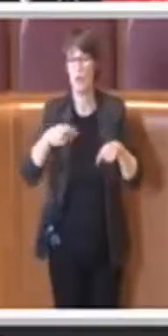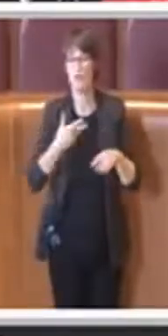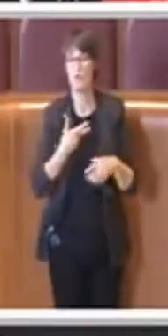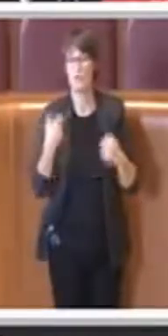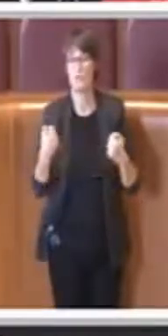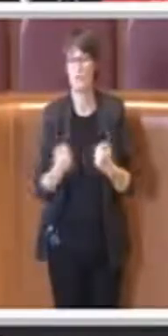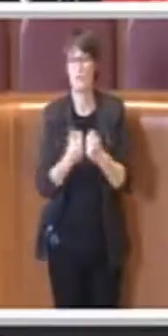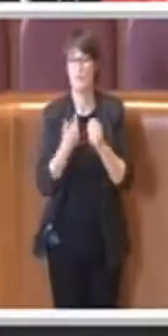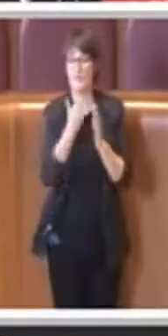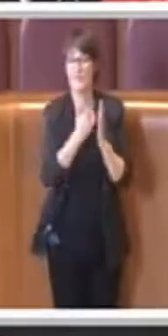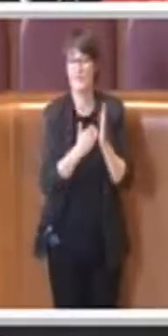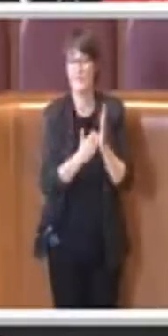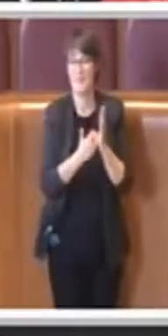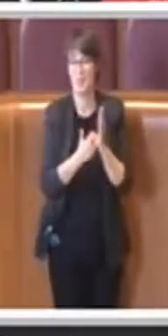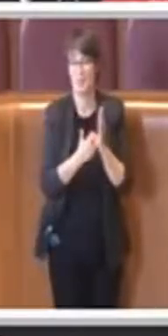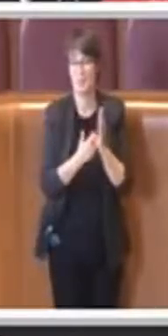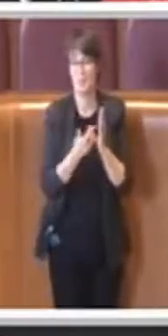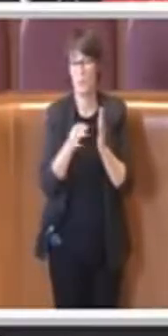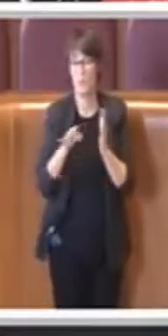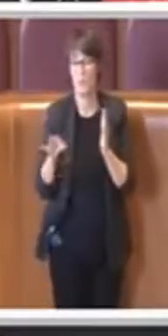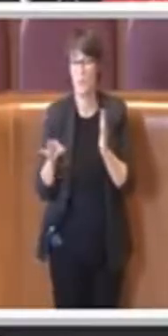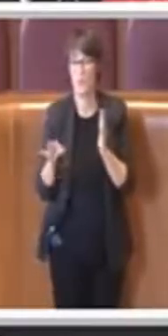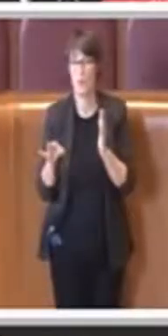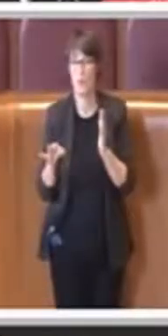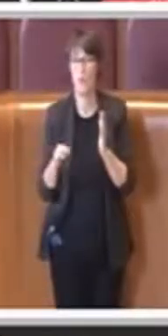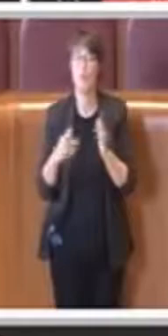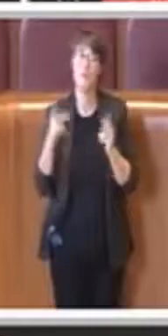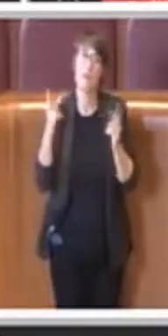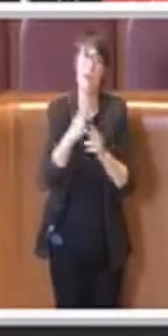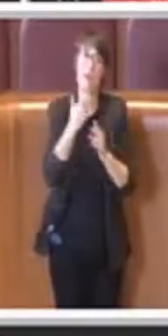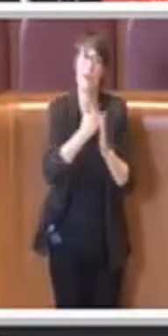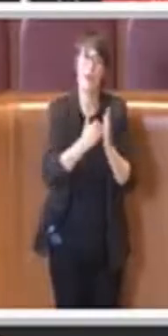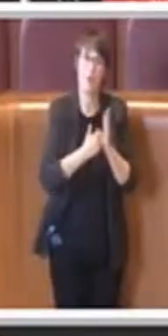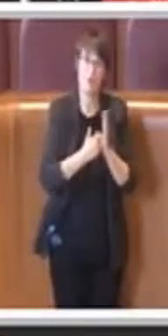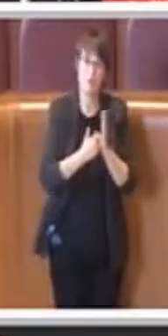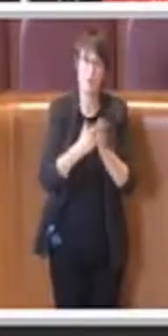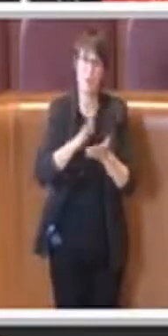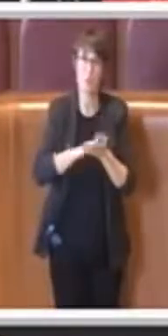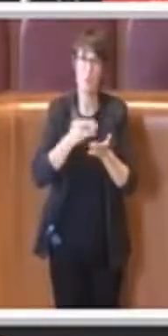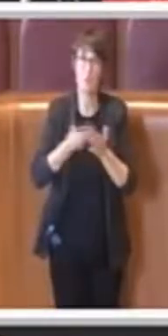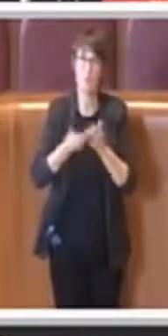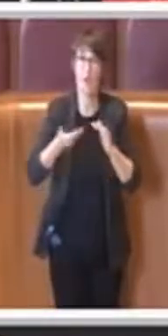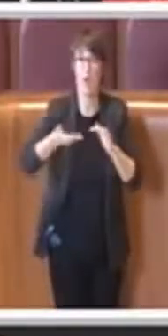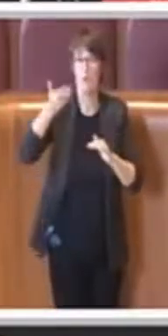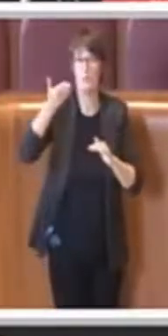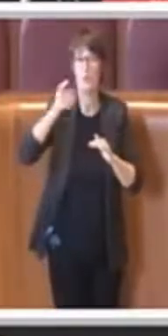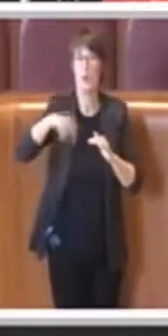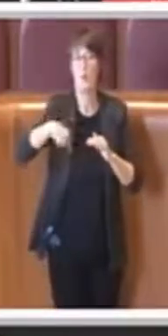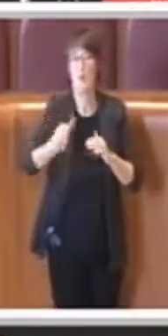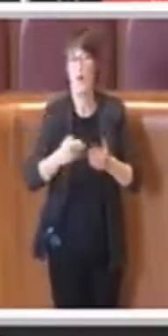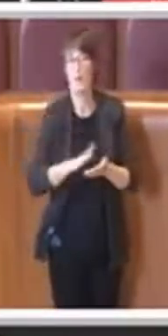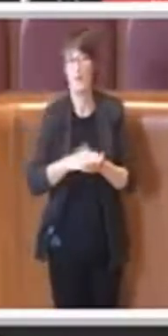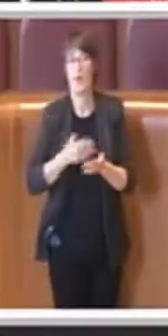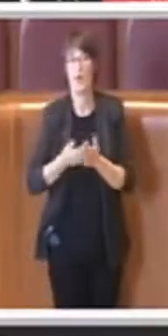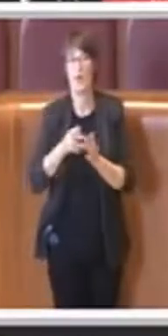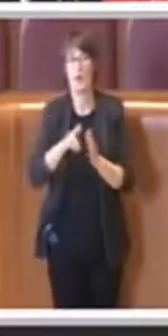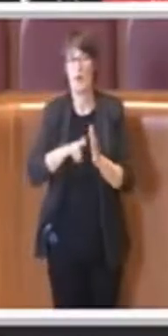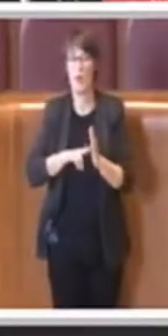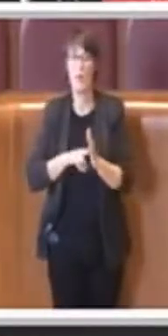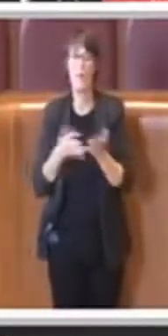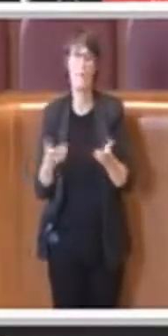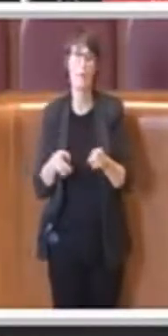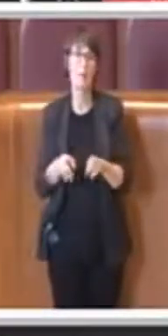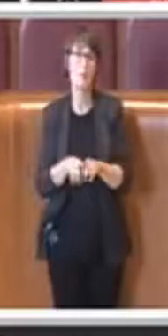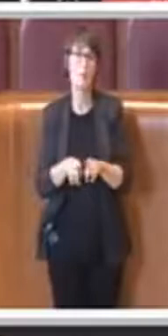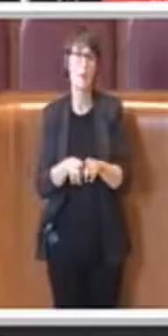lo statuto prevarebbe comunque sul regolamento, però ripeto spesso magari nell'attività interpretativa